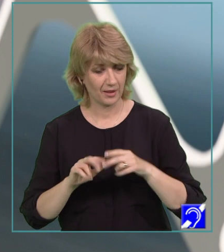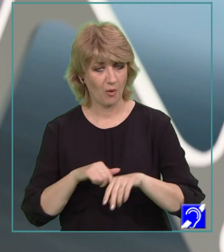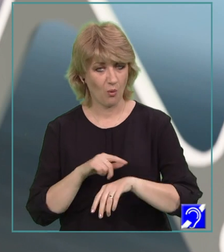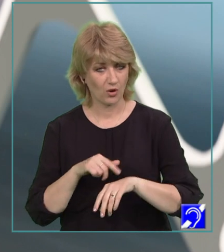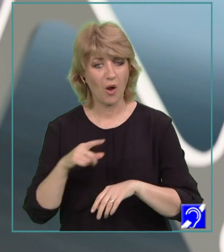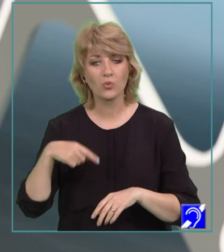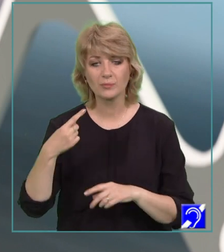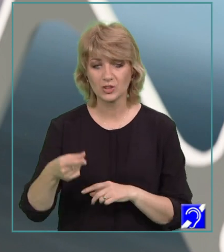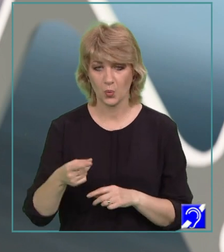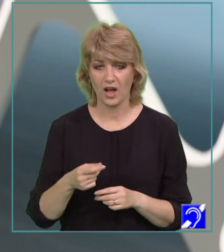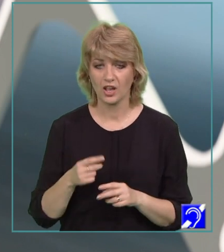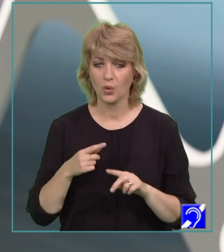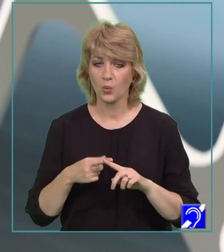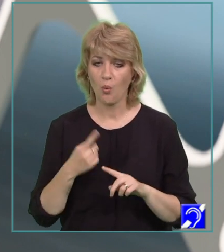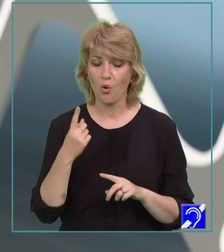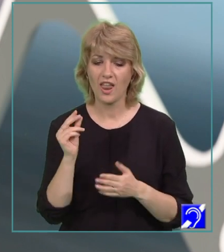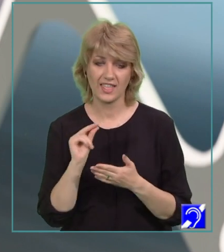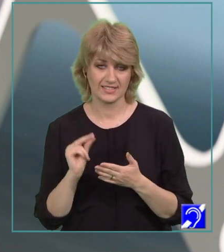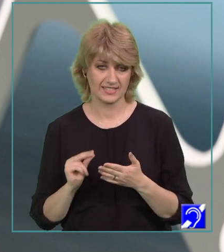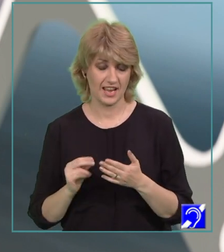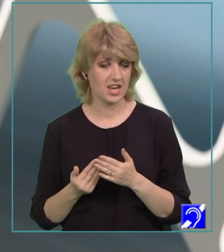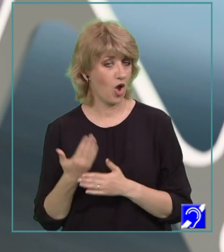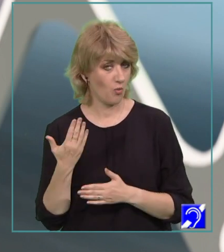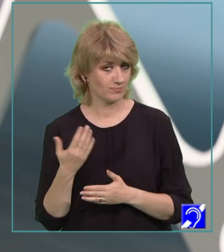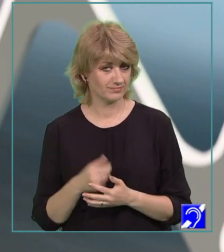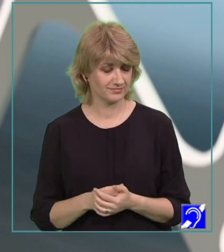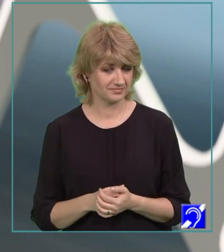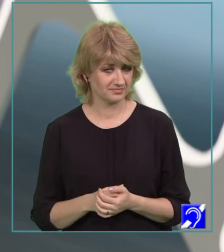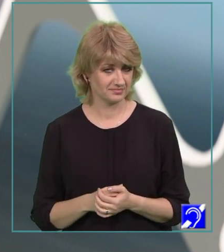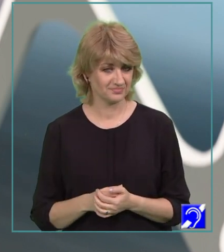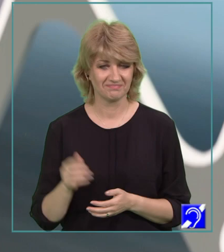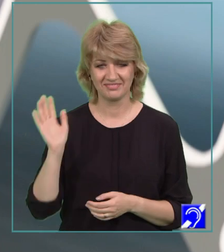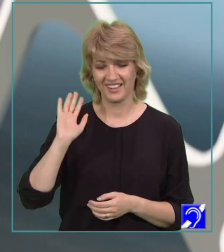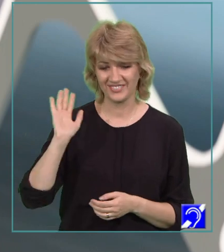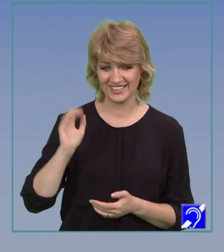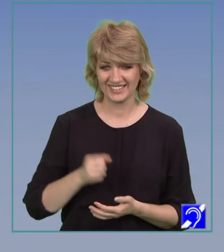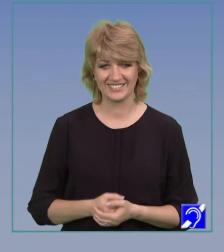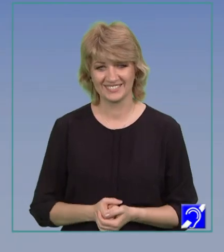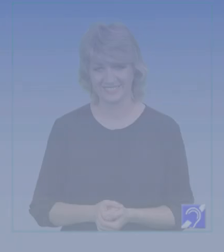următoare cu o lecție nouă. La revedere!